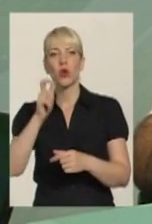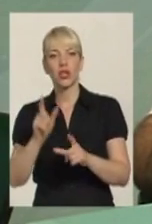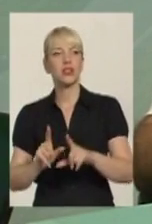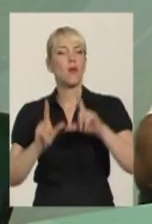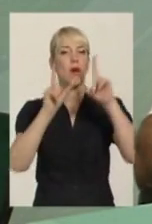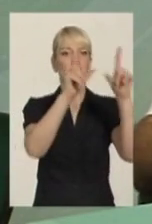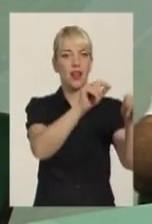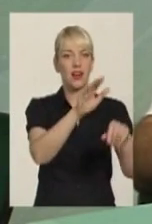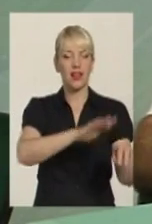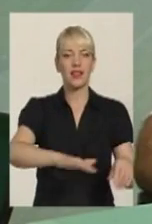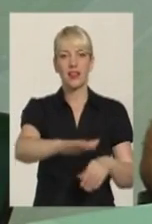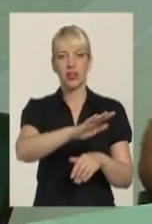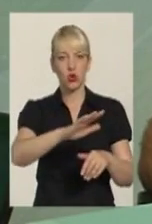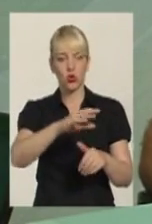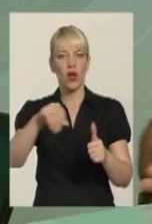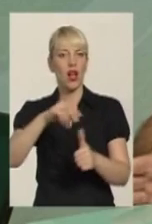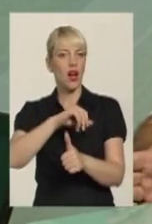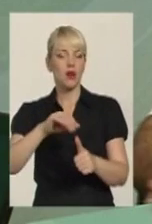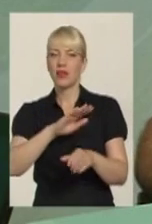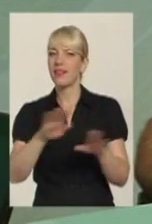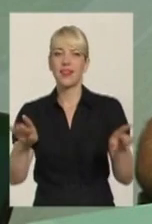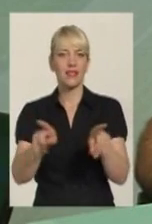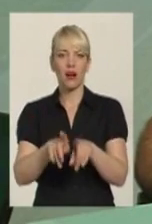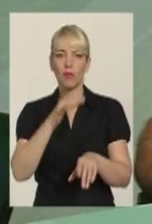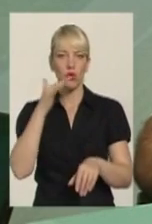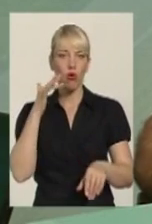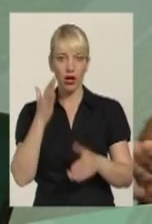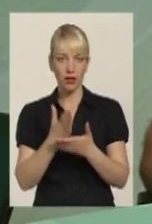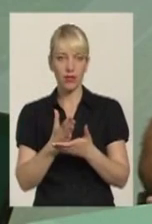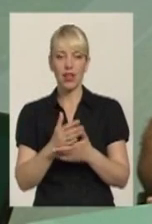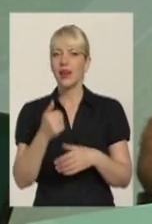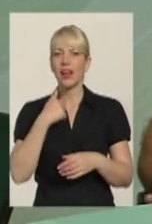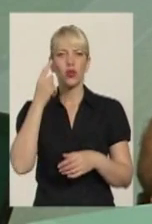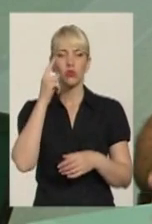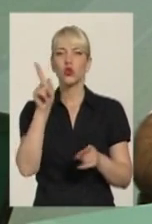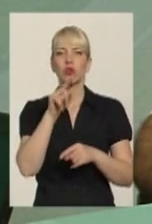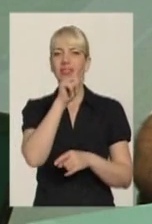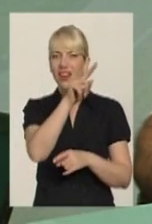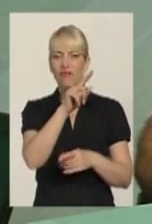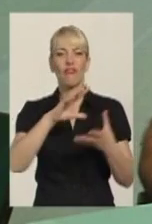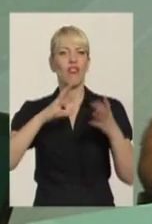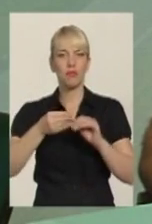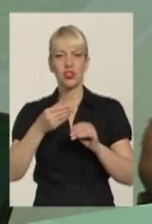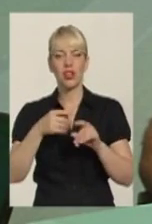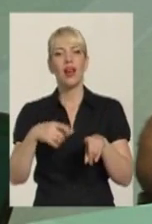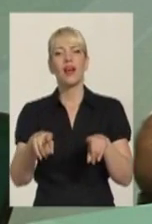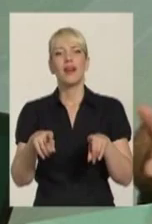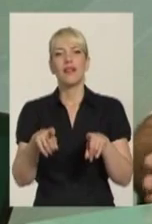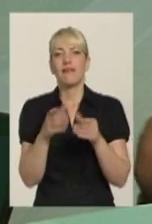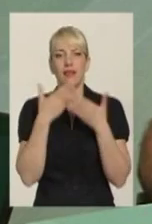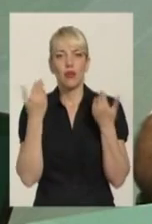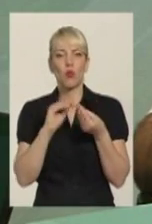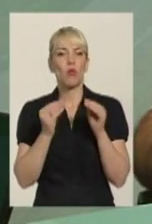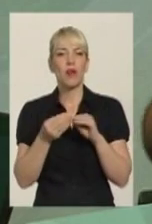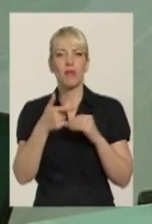території Армії не так багато. Тому я думаю, що там вообще проблем як такова з полученням армянського гражданства. Тим